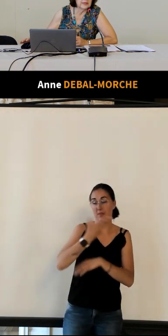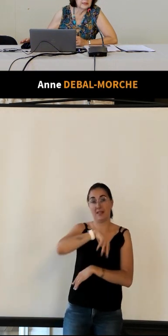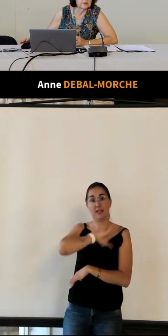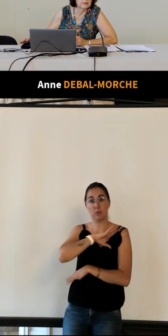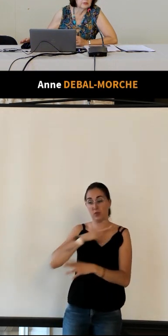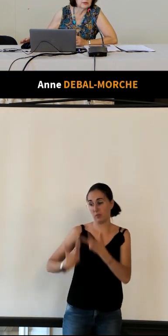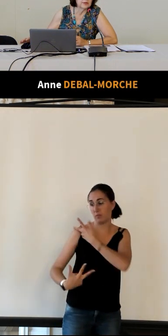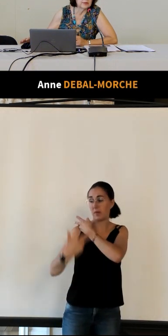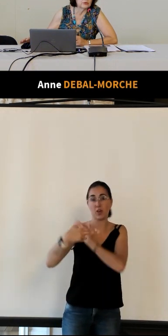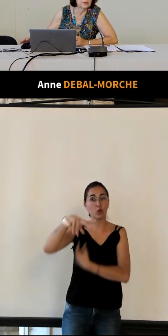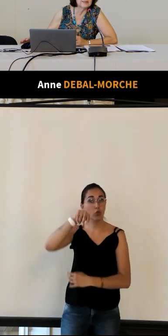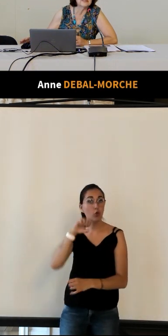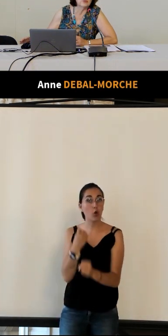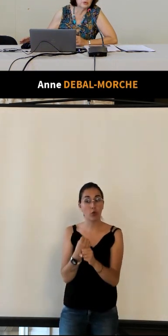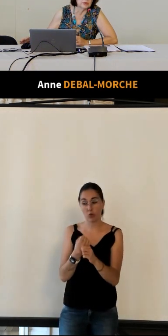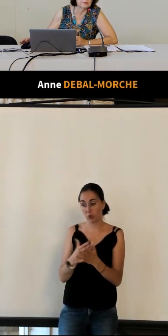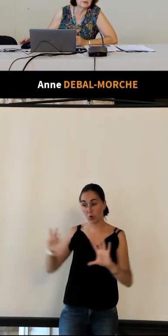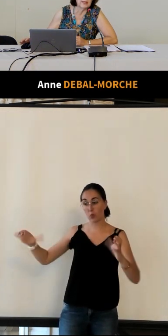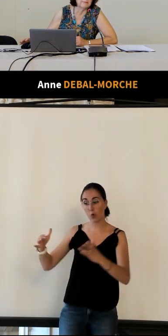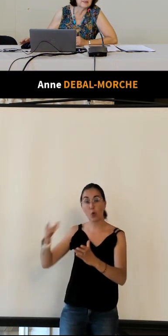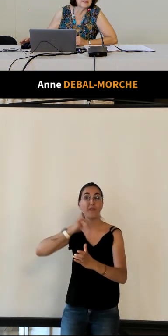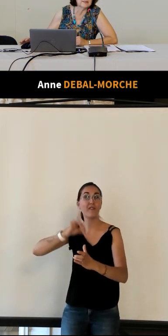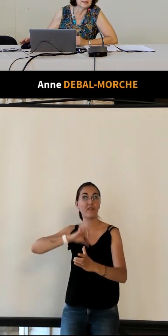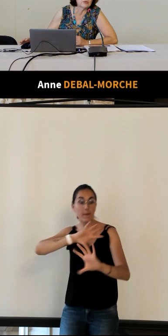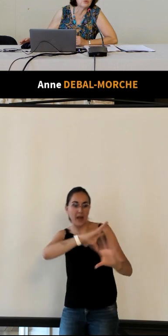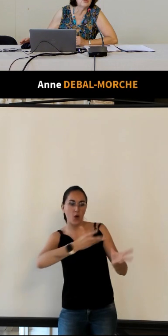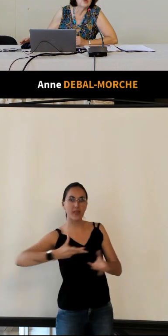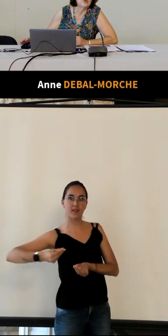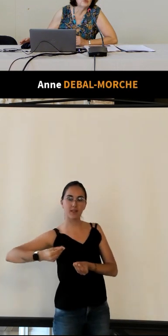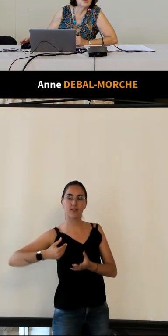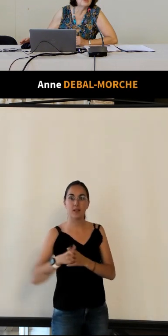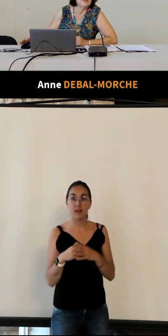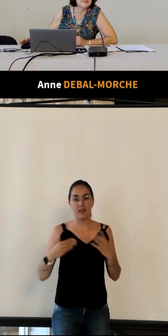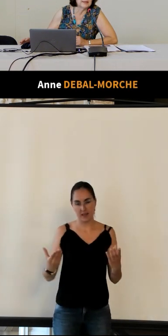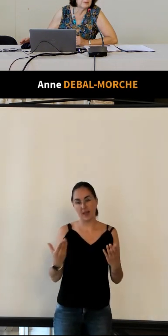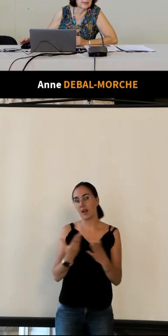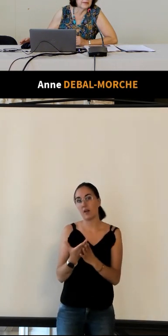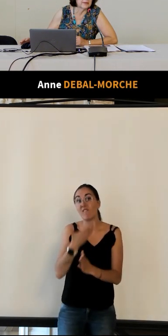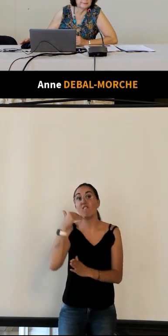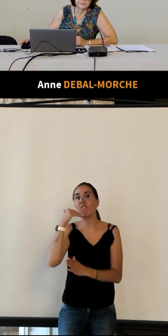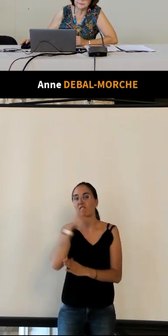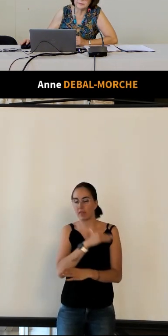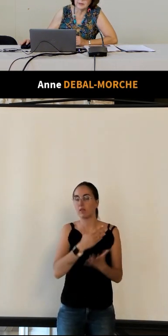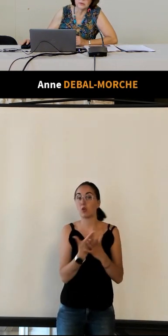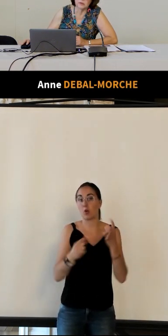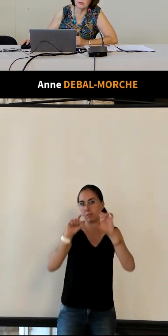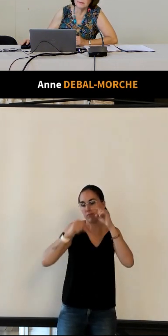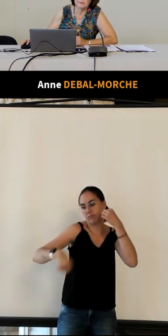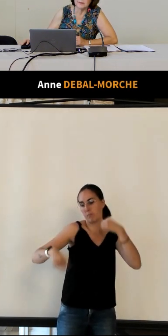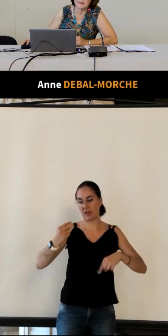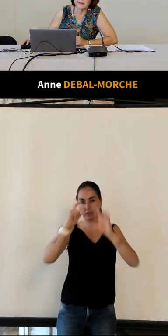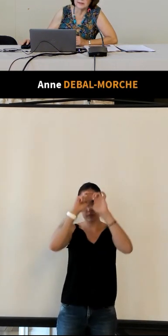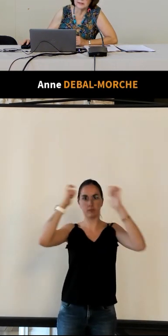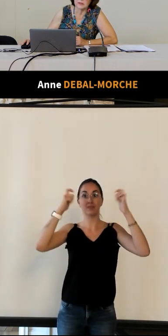service des hôtesses de Touraine qui heureusement a pris très tôt le nom de guide interprète parce que